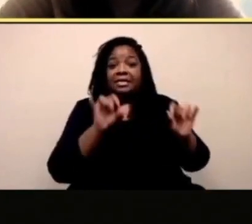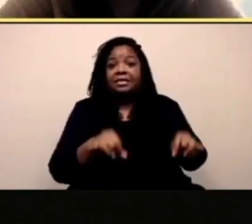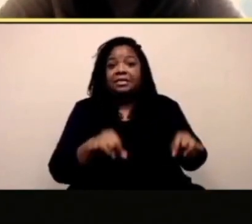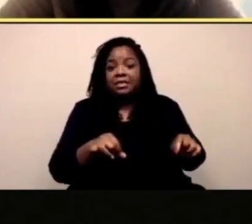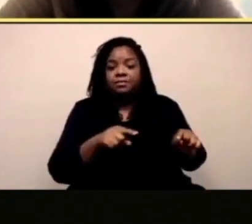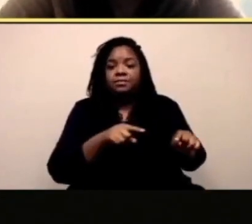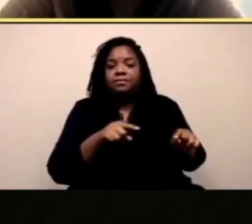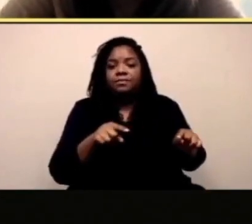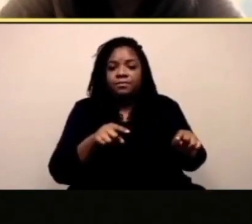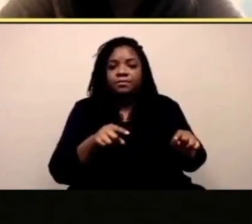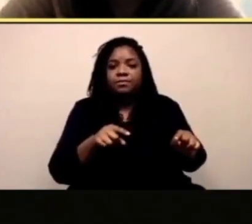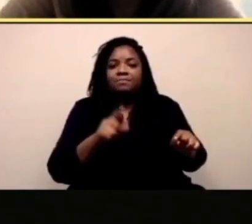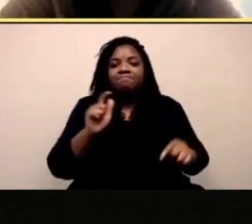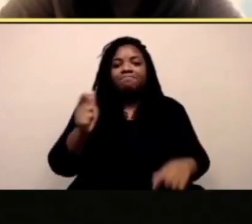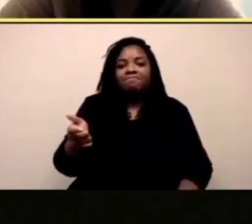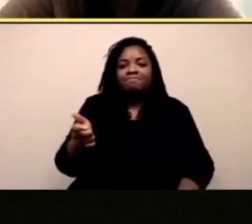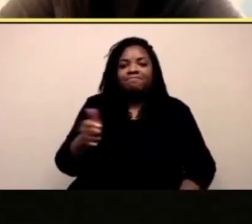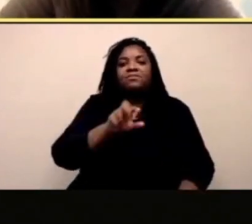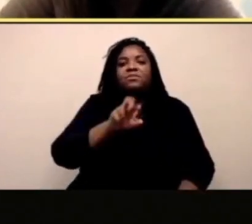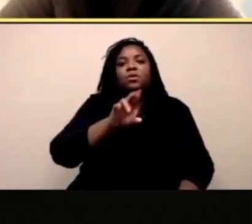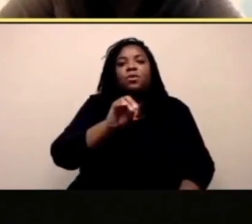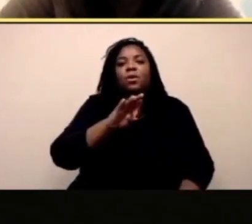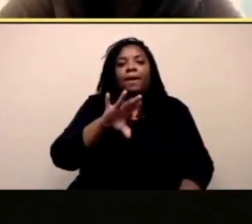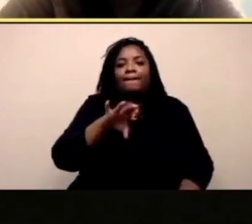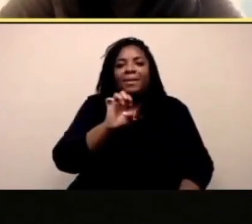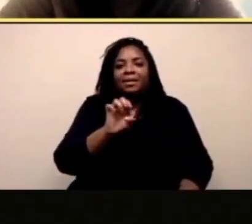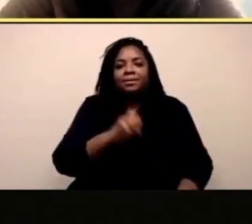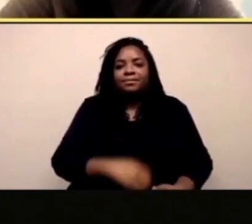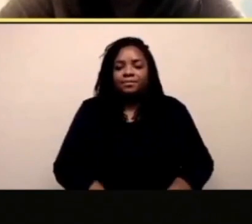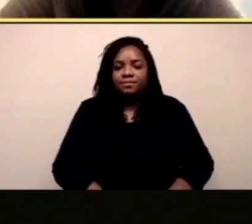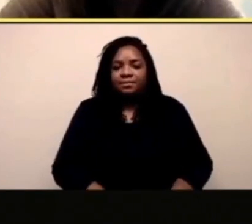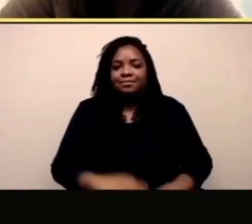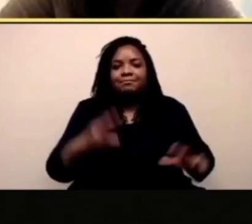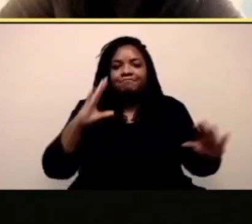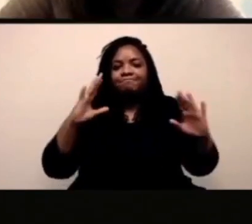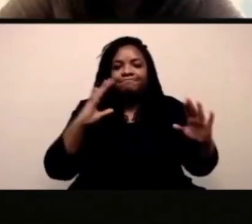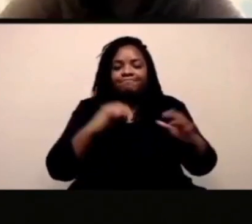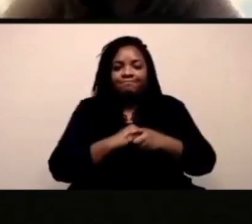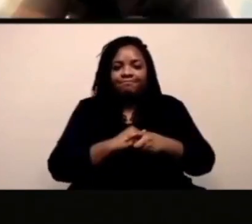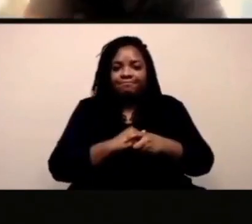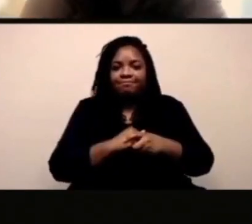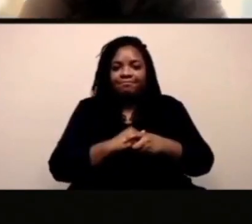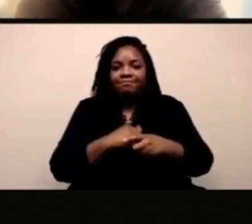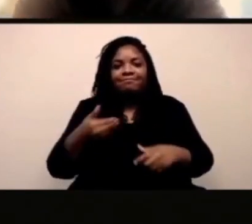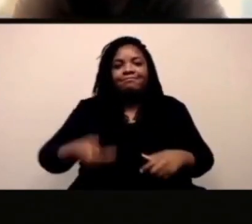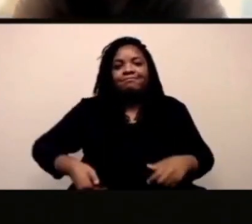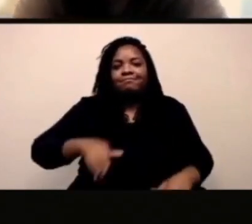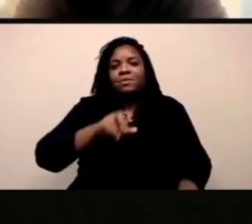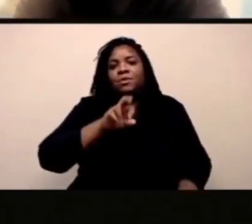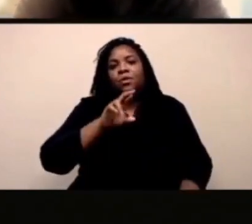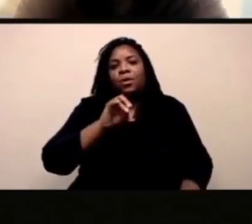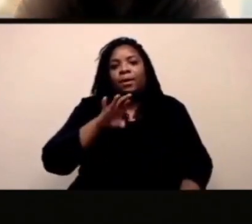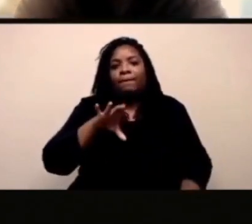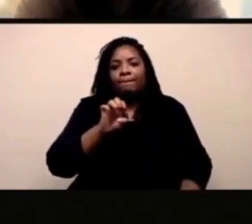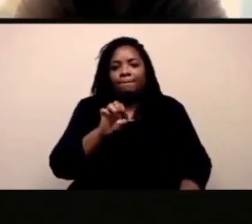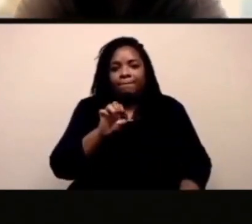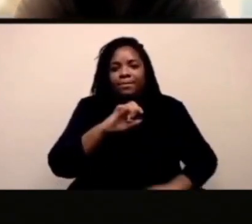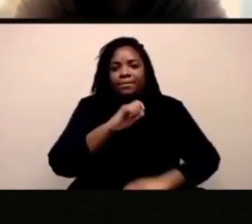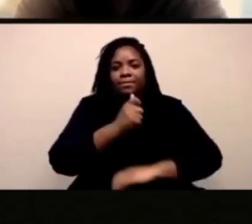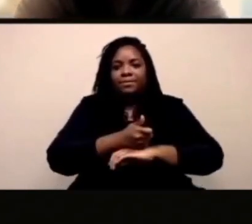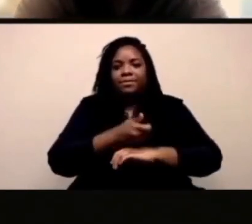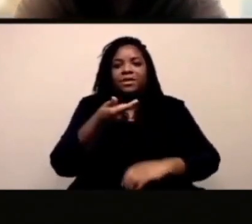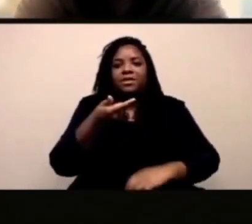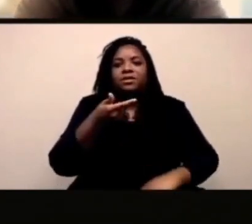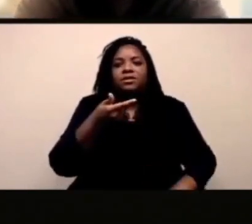educatrice al museo di San Francisco e do la parola a Dovi.